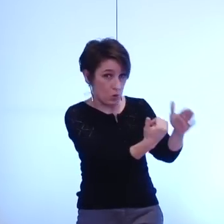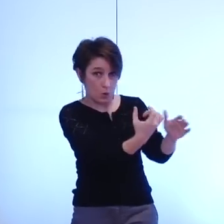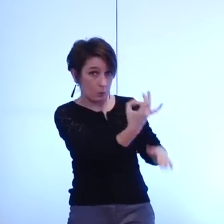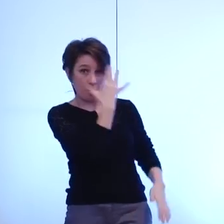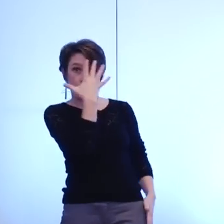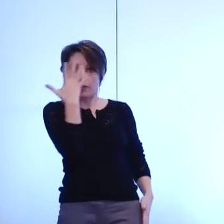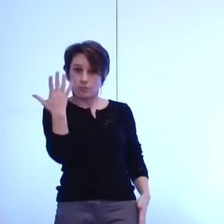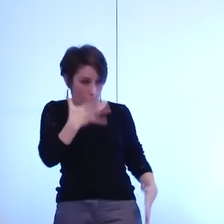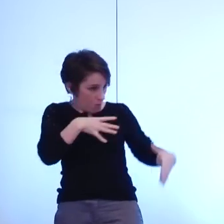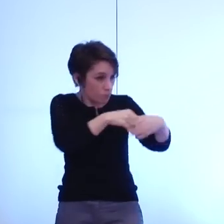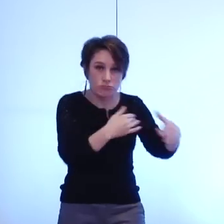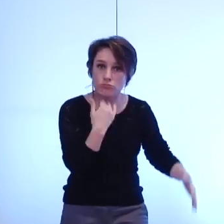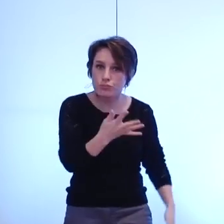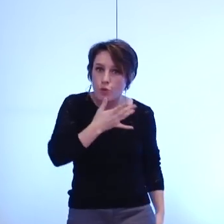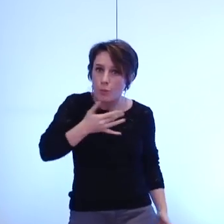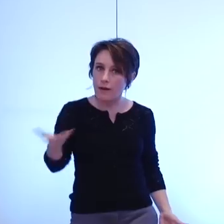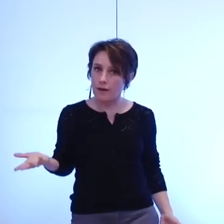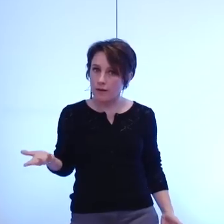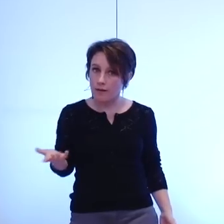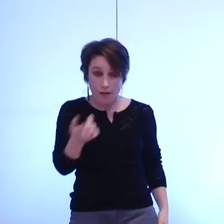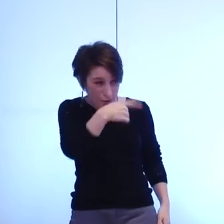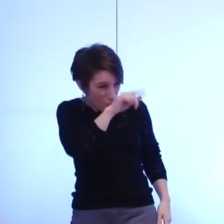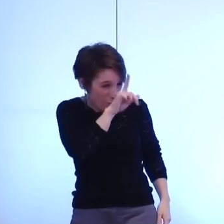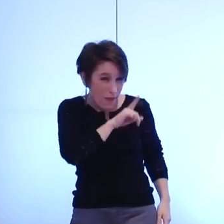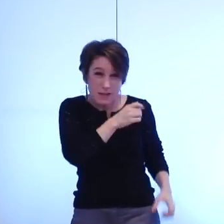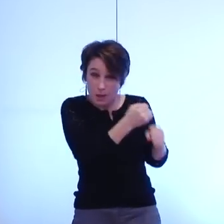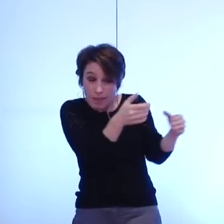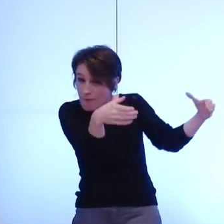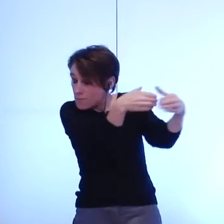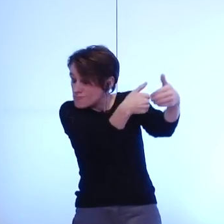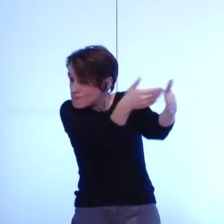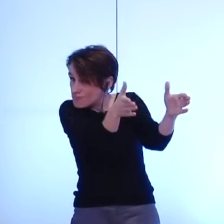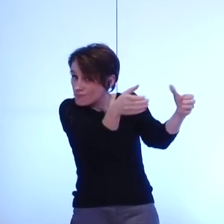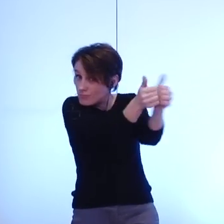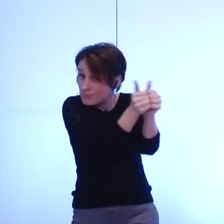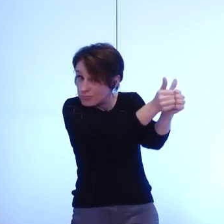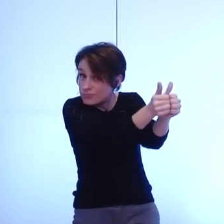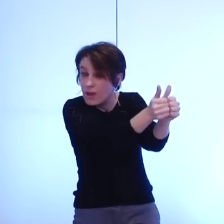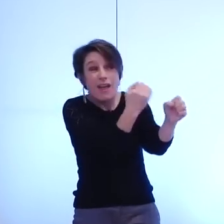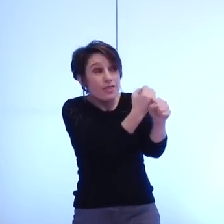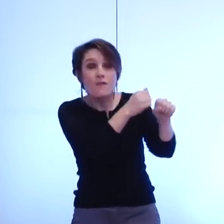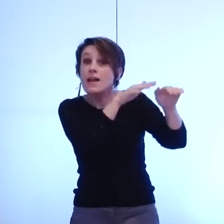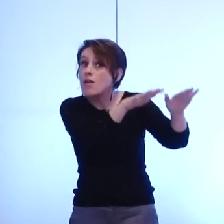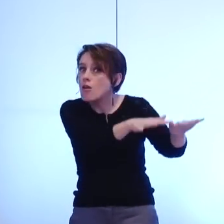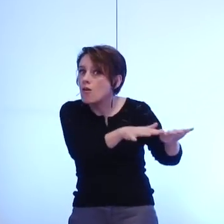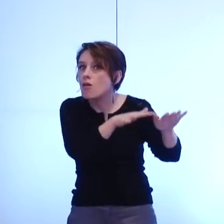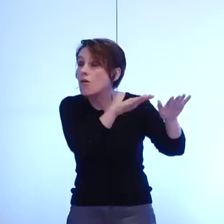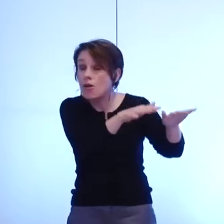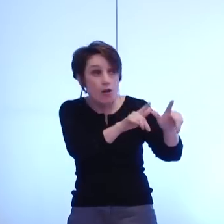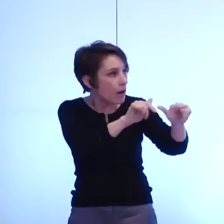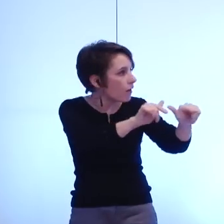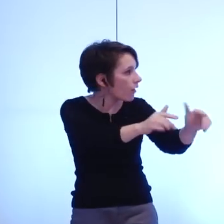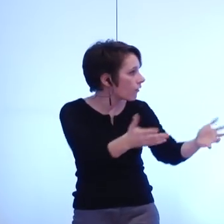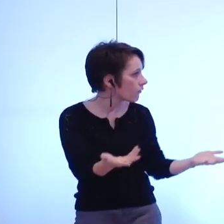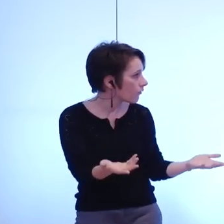de travailler lentement et tout cela en